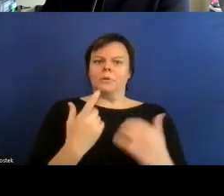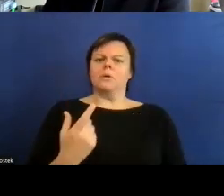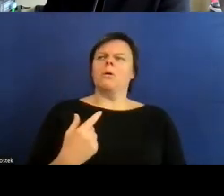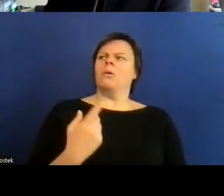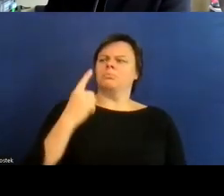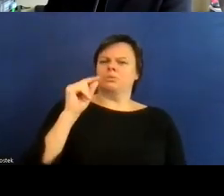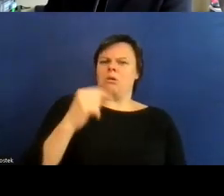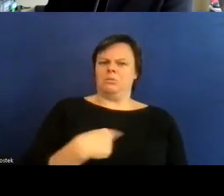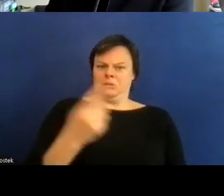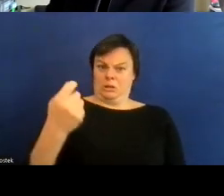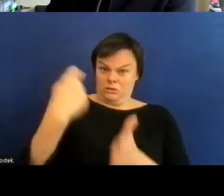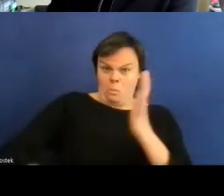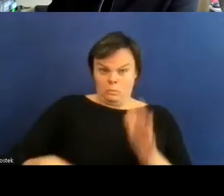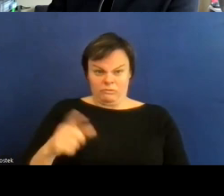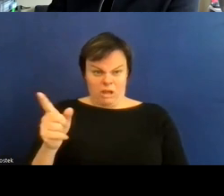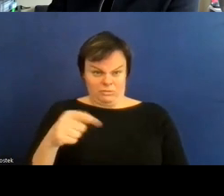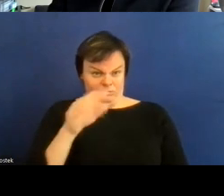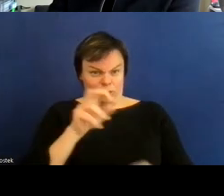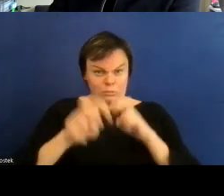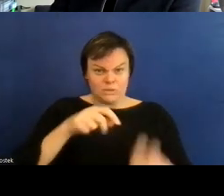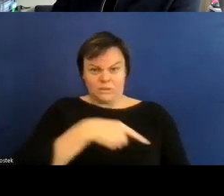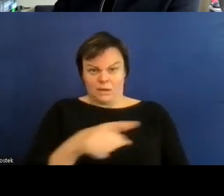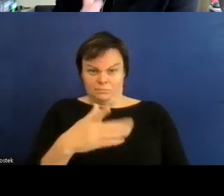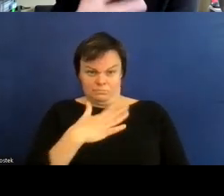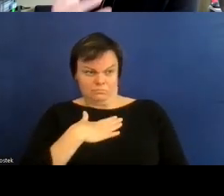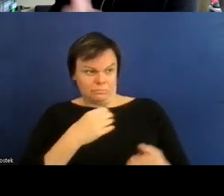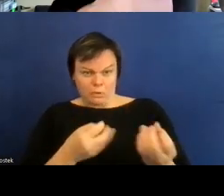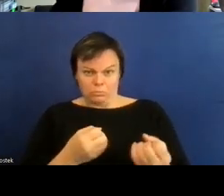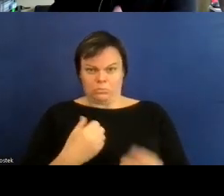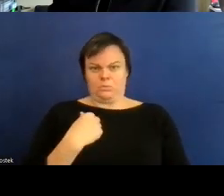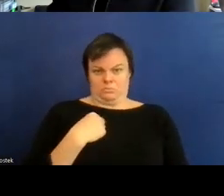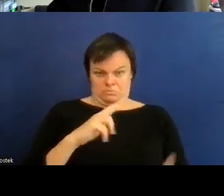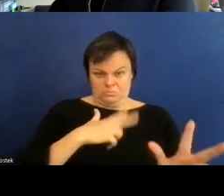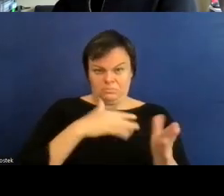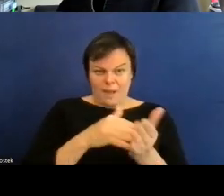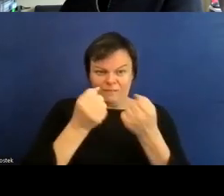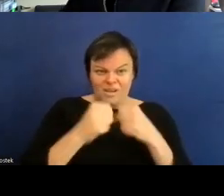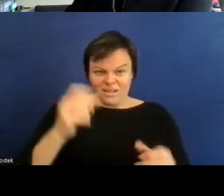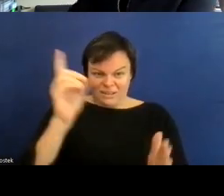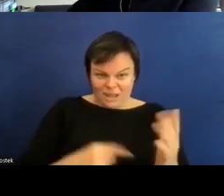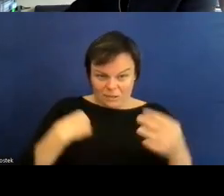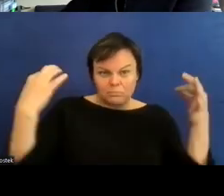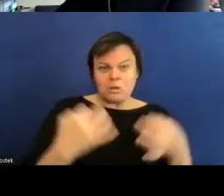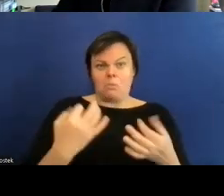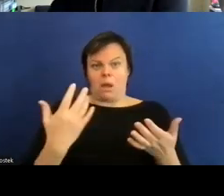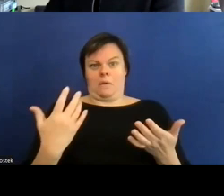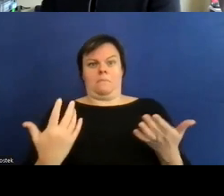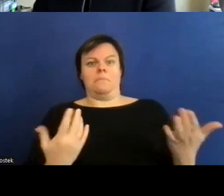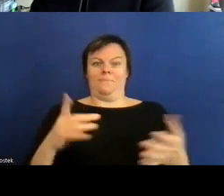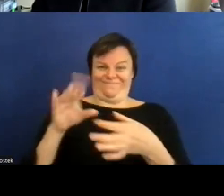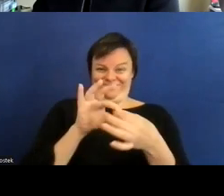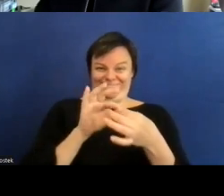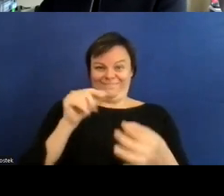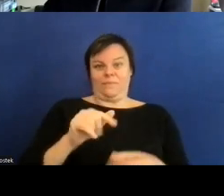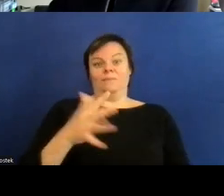design brauchen und in dem zusammenhang vielleicht an sie eine kleine frage die sie für sich in ihrem kopf mal beantworten können was glauben